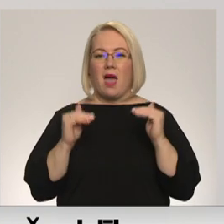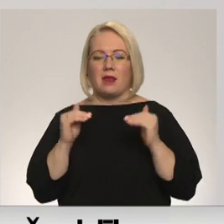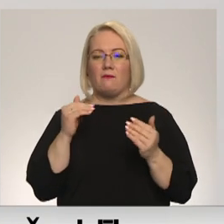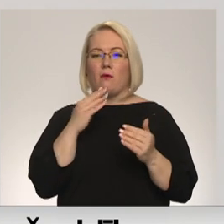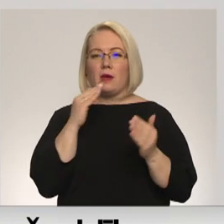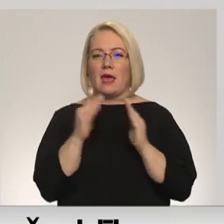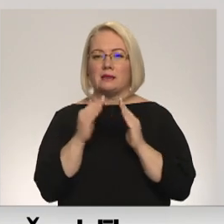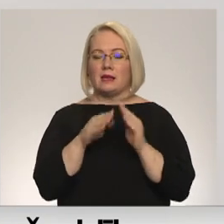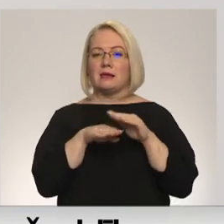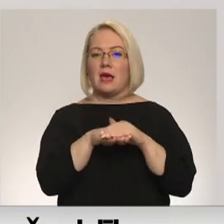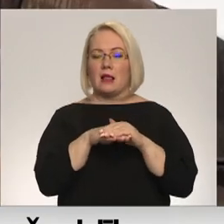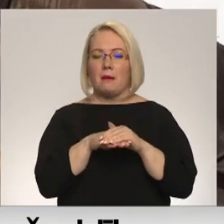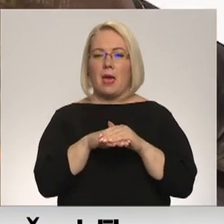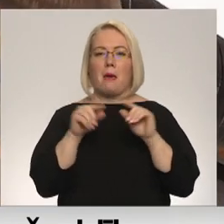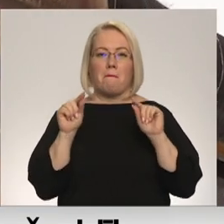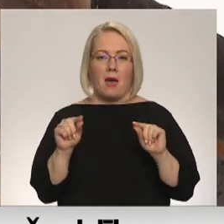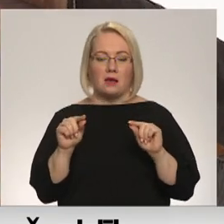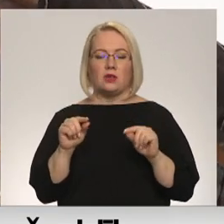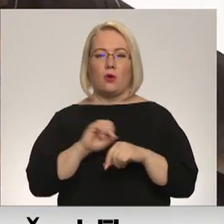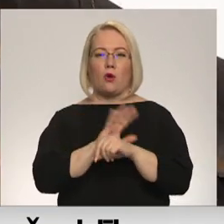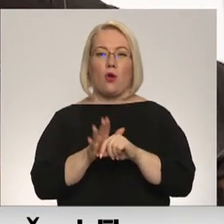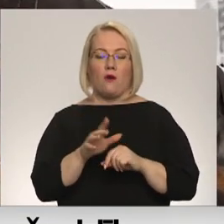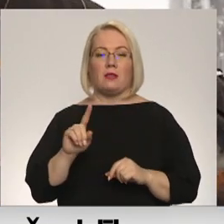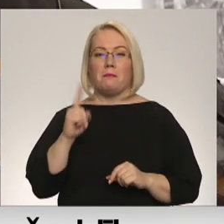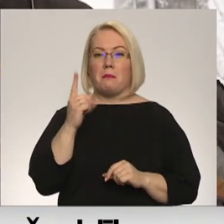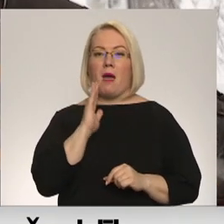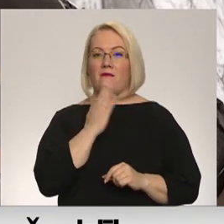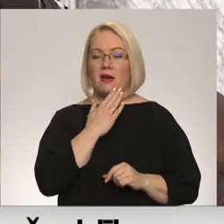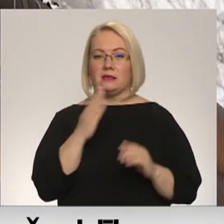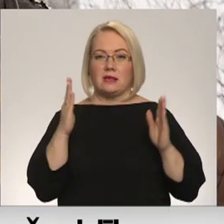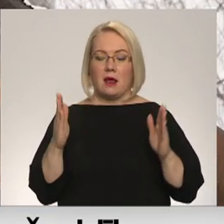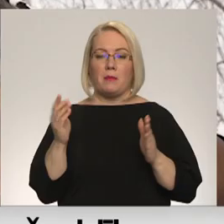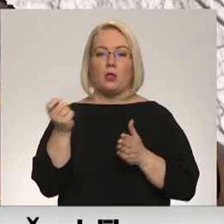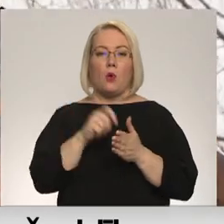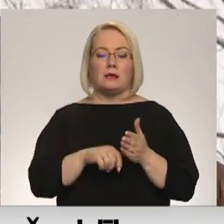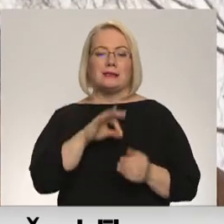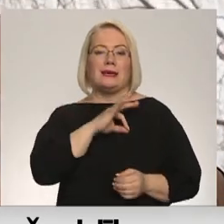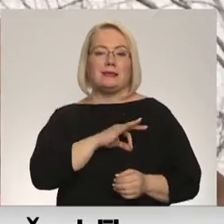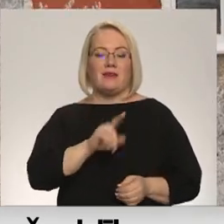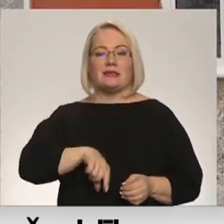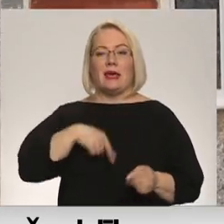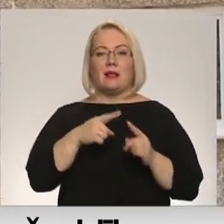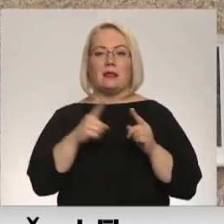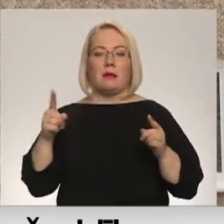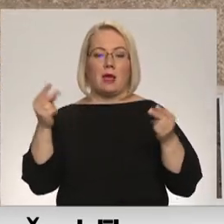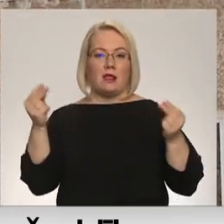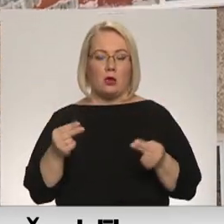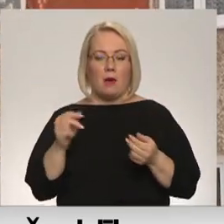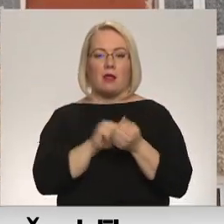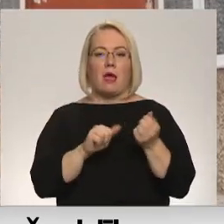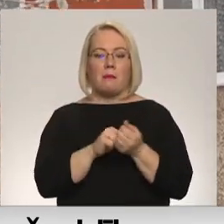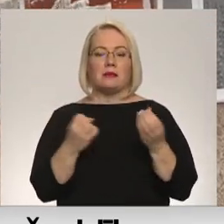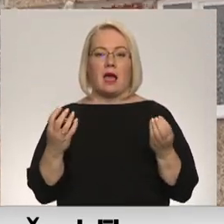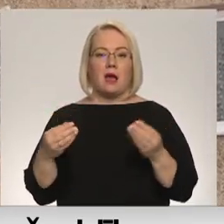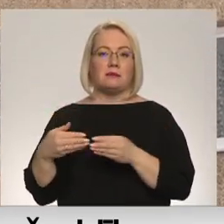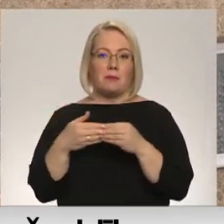saglabāt salīdzi no šim mazu, jo pandēmijas 1. vasarā noslēgts izdevīgs ilgtermiņa līgums par dabasgāzes piegādi.